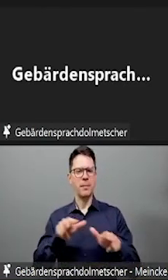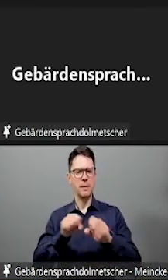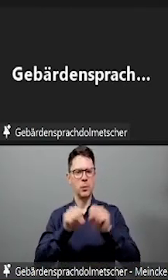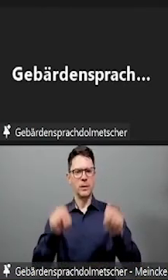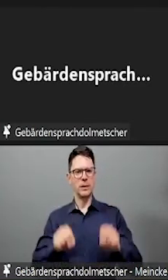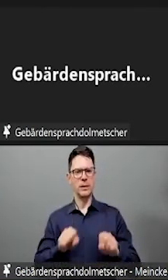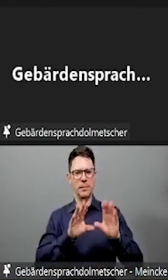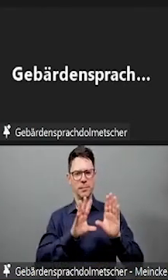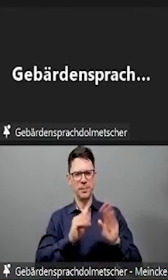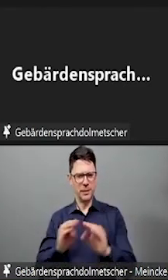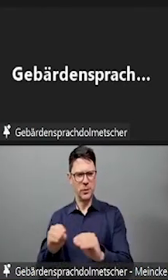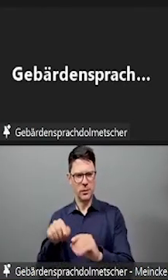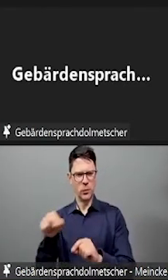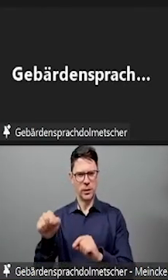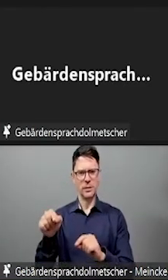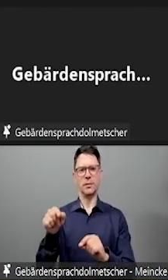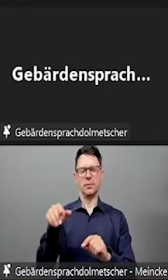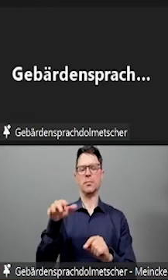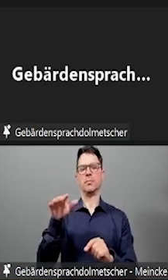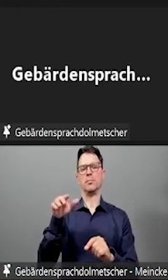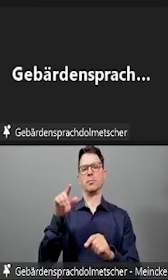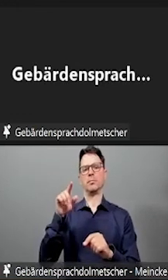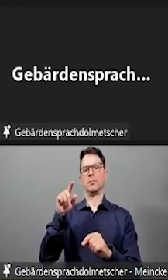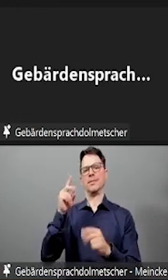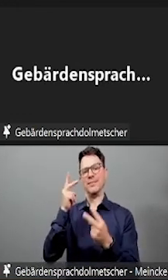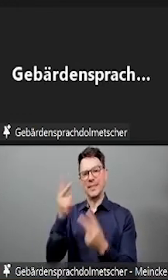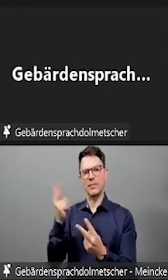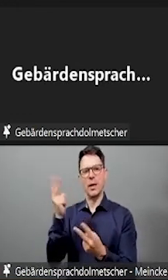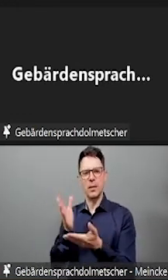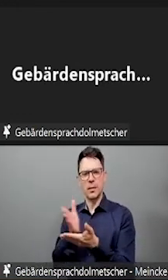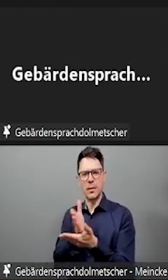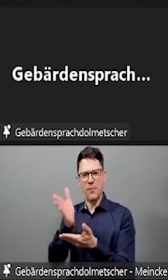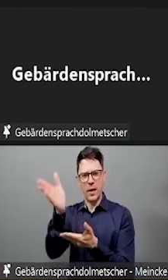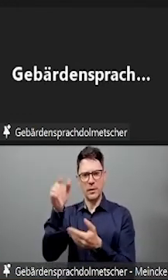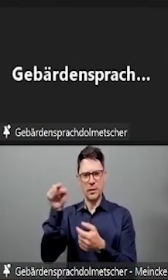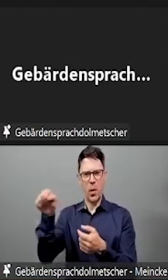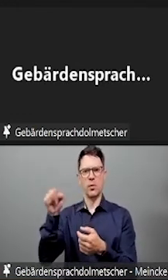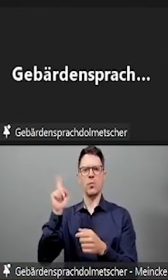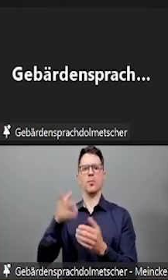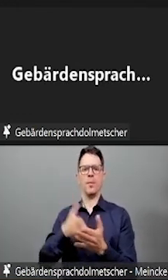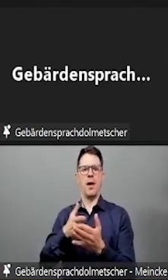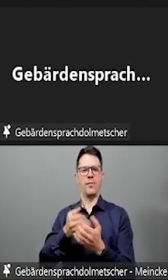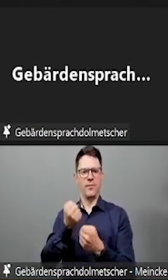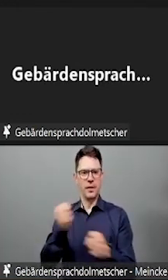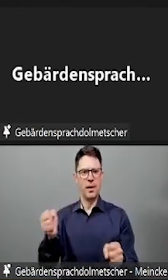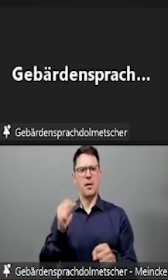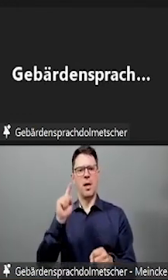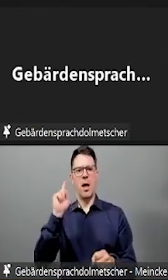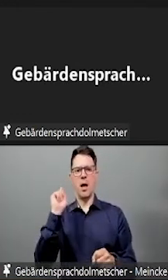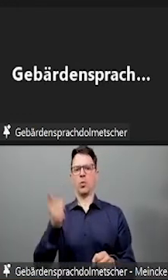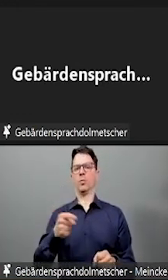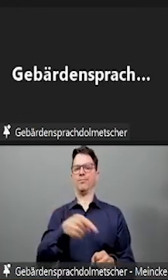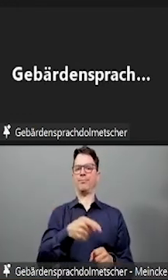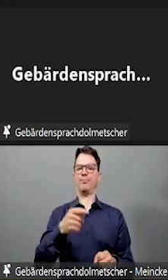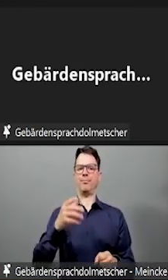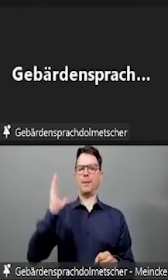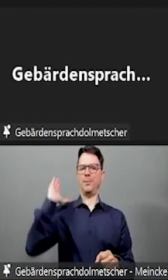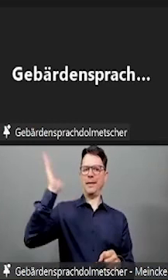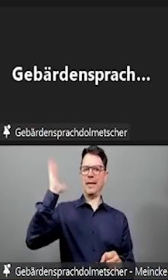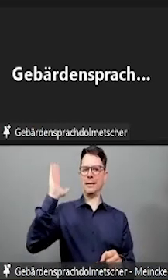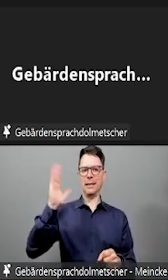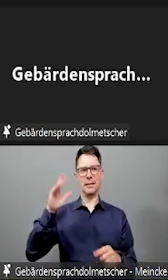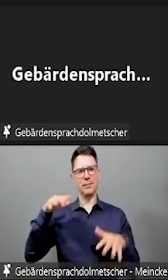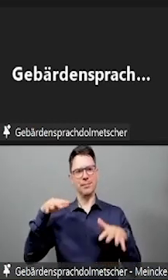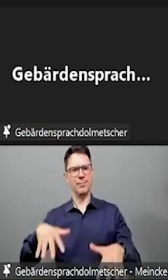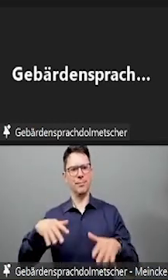letzten Aspekt bei den organisatorischen Aspekten haben wir noch die Dienstleistungsangebote. Hier geht es darum, dass wenn Studierende Assistenzpersonen, TutorInnen